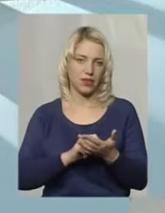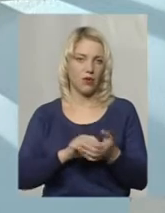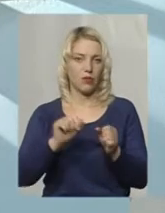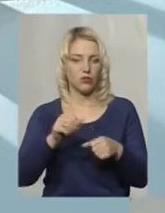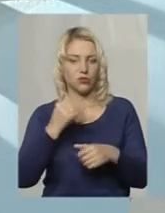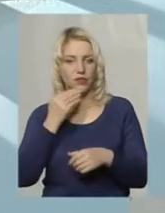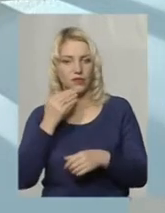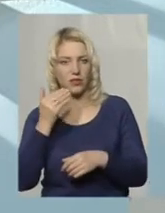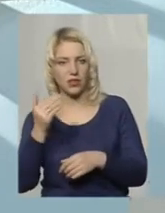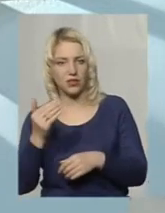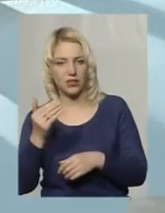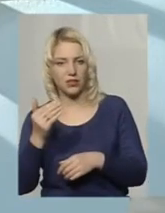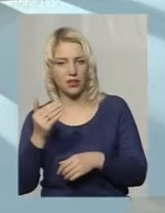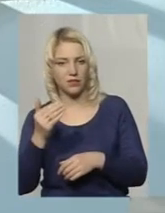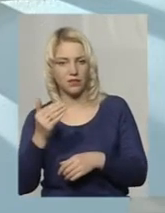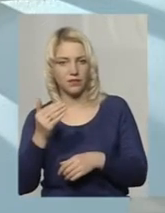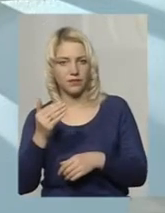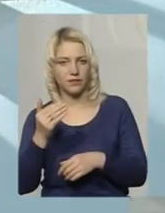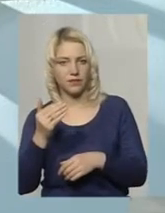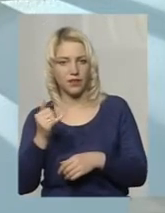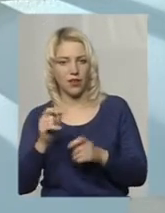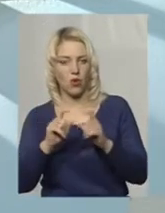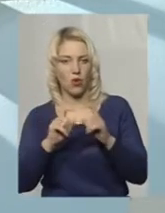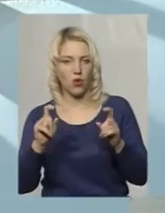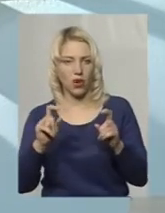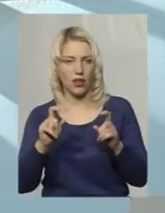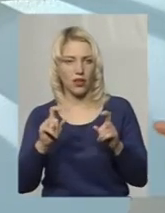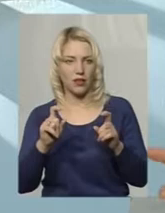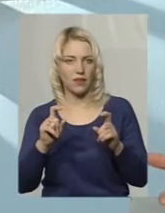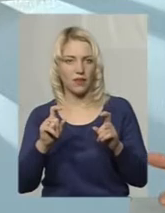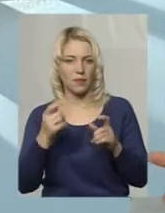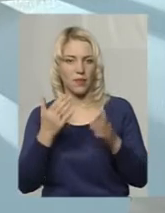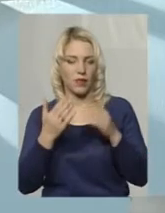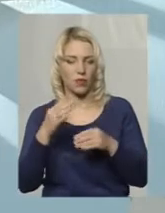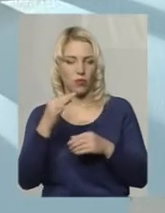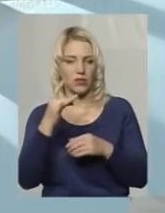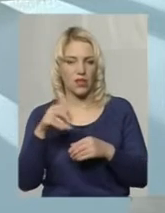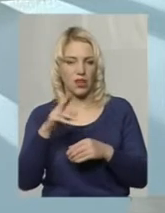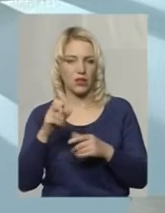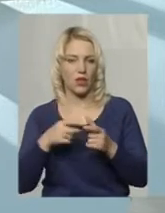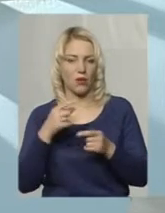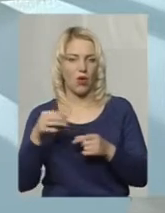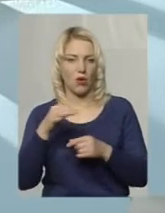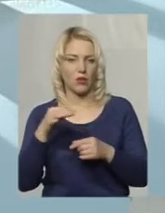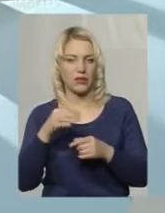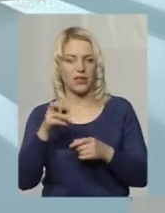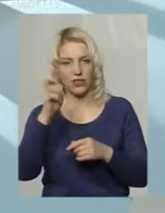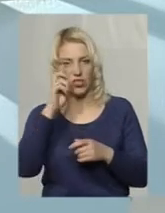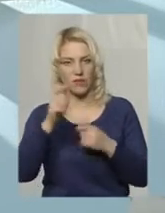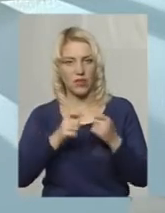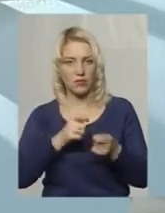Можна звертатися в органи, якщо це обласна рада, чи то обласна державна адміністрація,